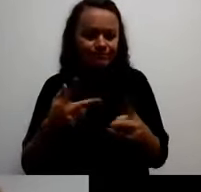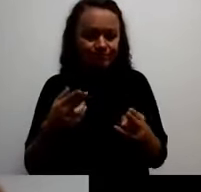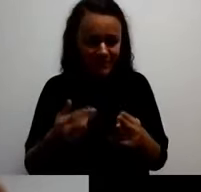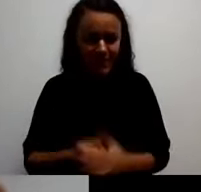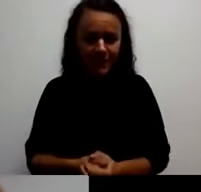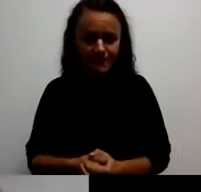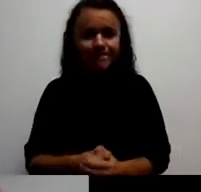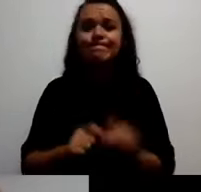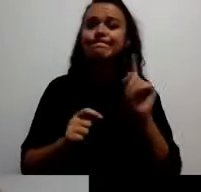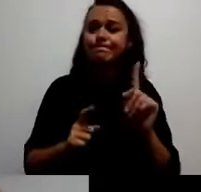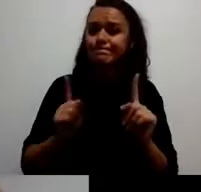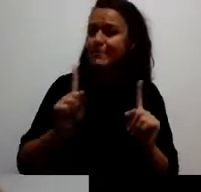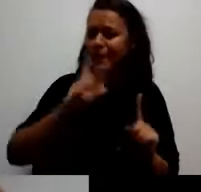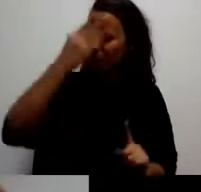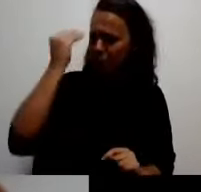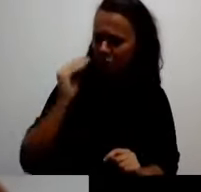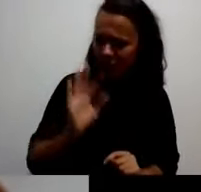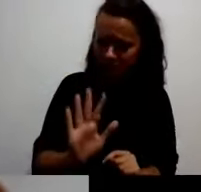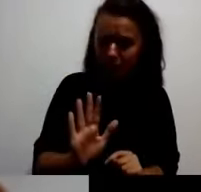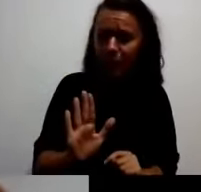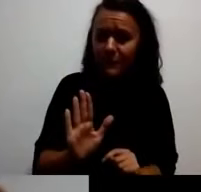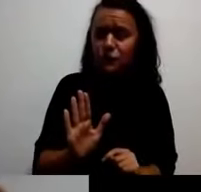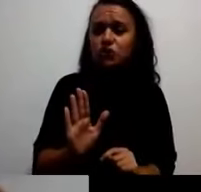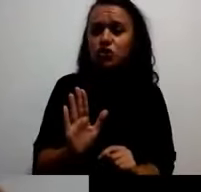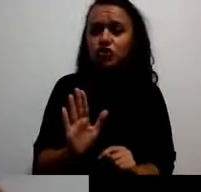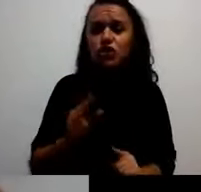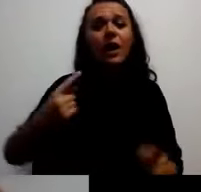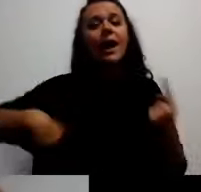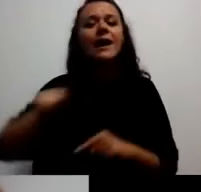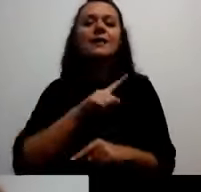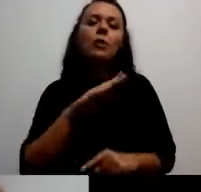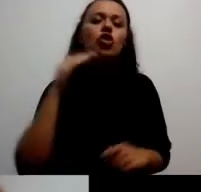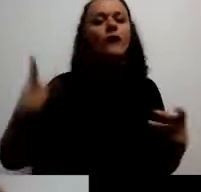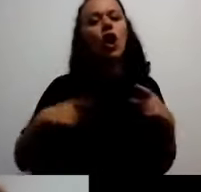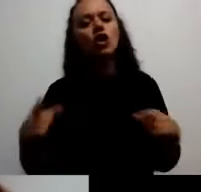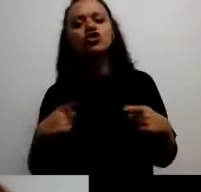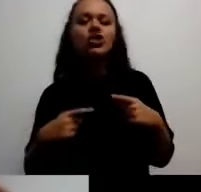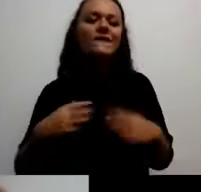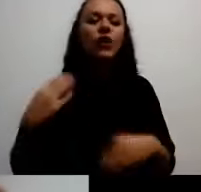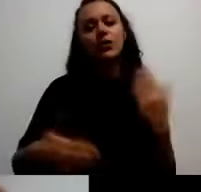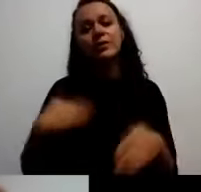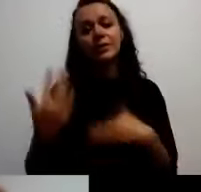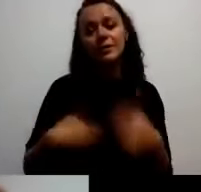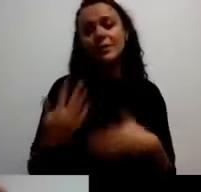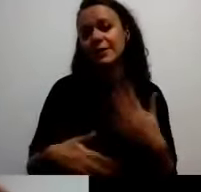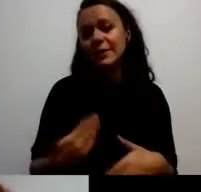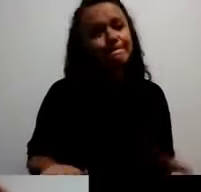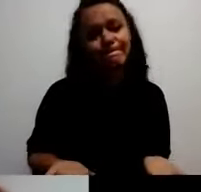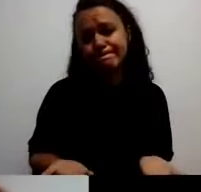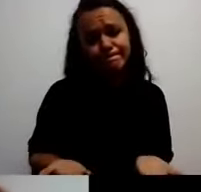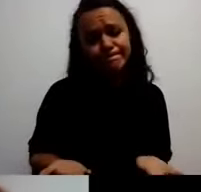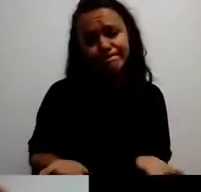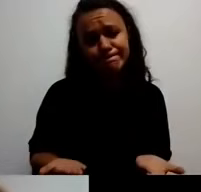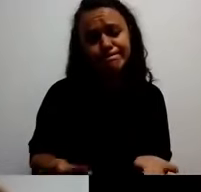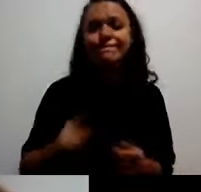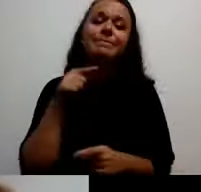nemojte nikad zaboraviti. Nije dovoljno samo živjeti, tako reče Lepkir. Za